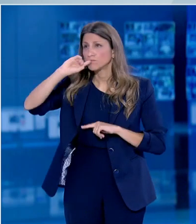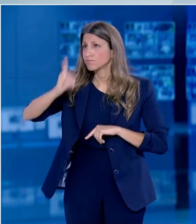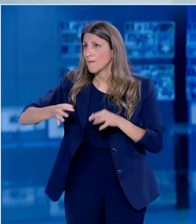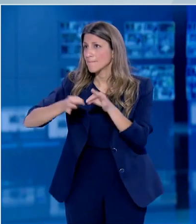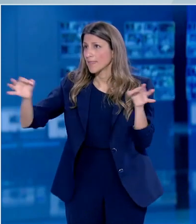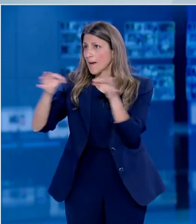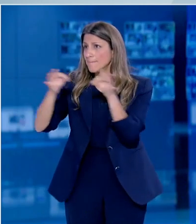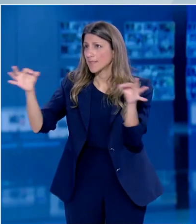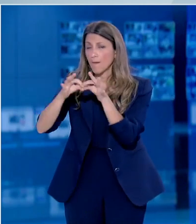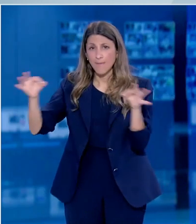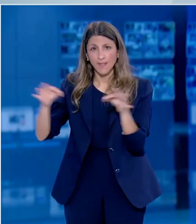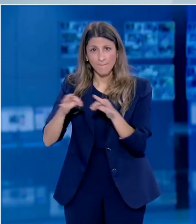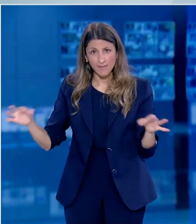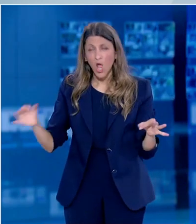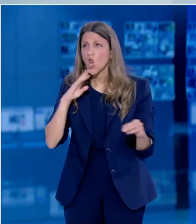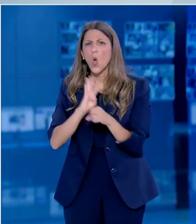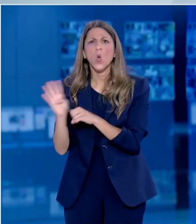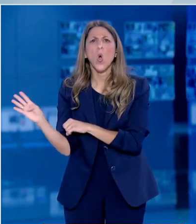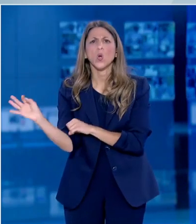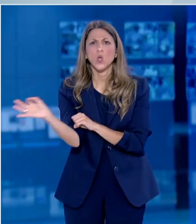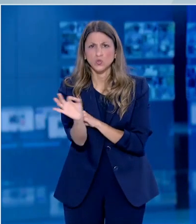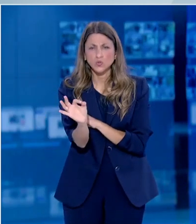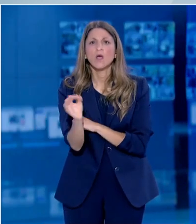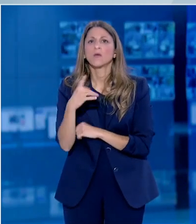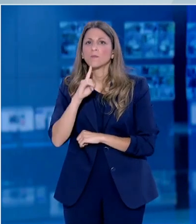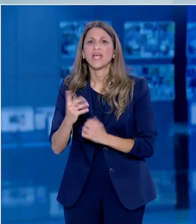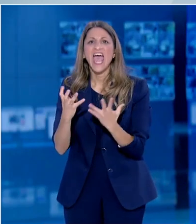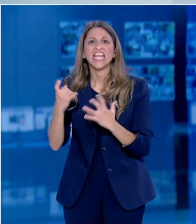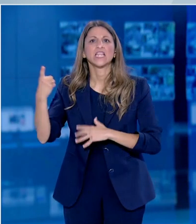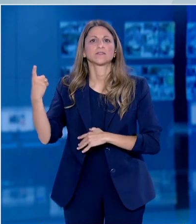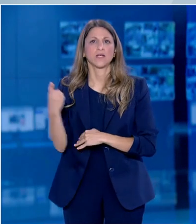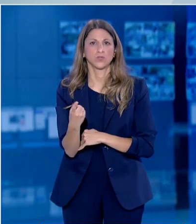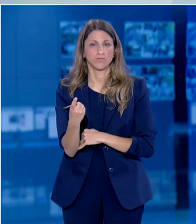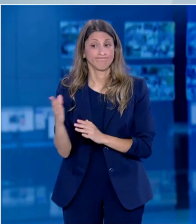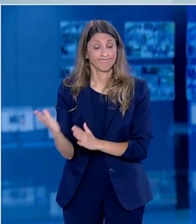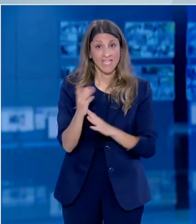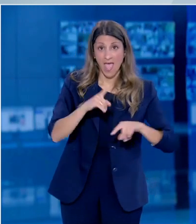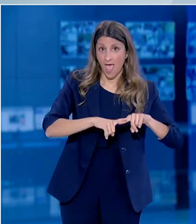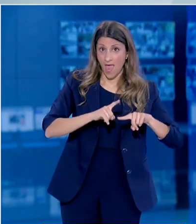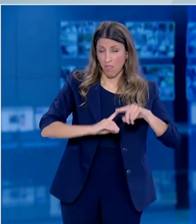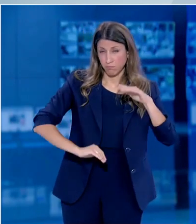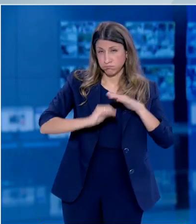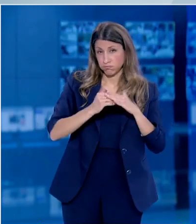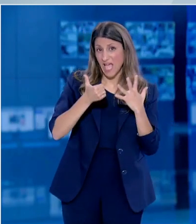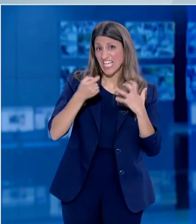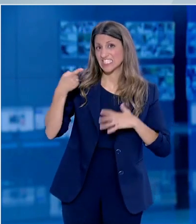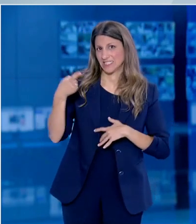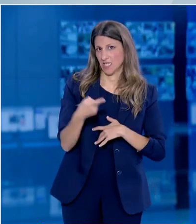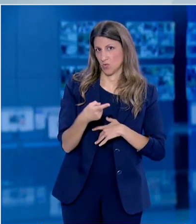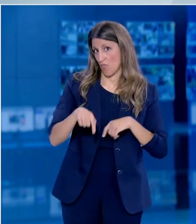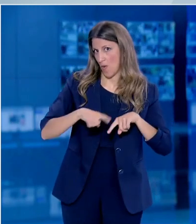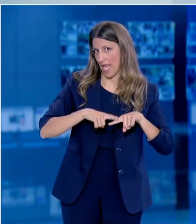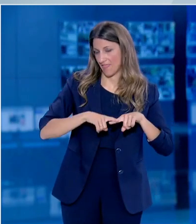εξαιδίας της πανδημίας της COVID-19 έφτασε έως και το 90% την ώρα που στην Ελλάδα δεν ξεπέρασε το 60%.